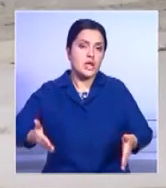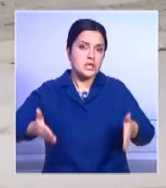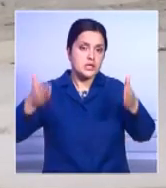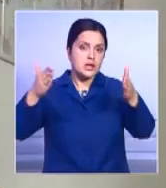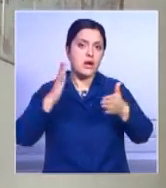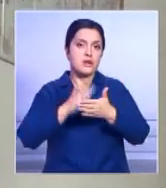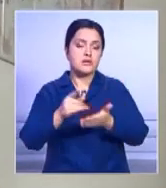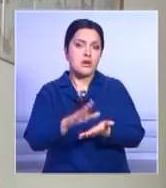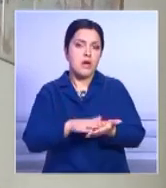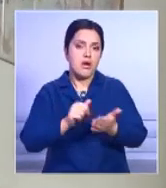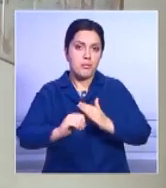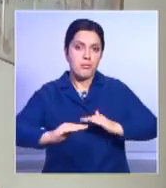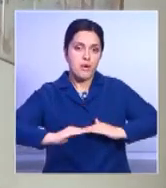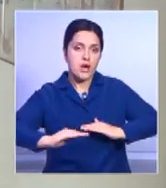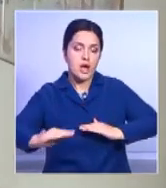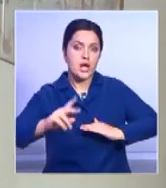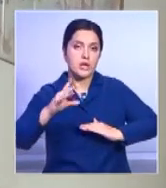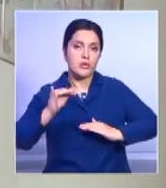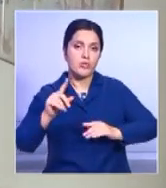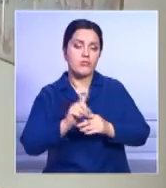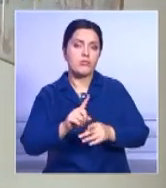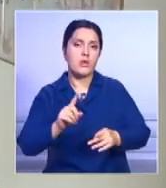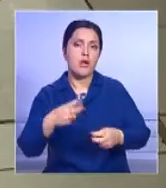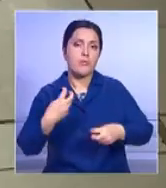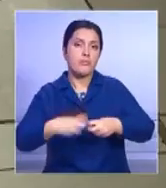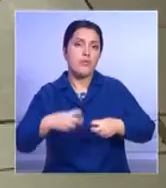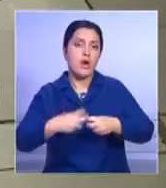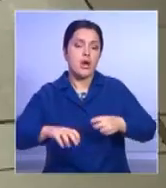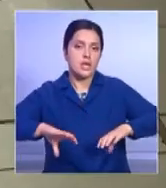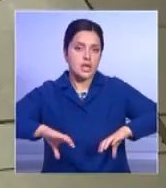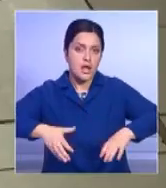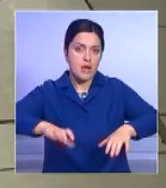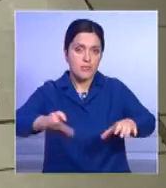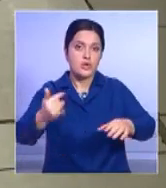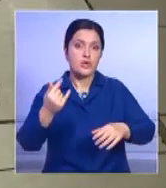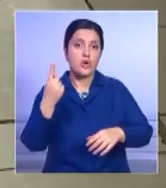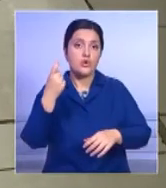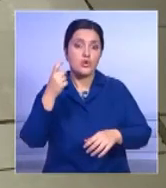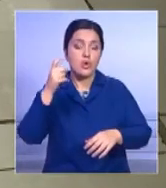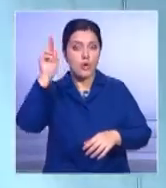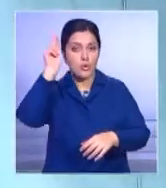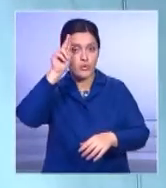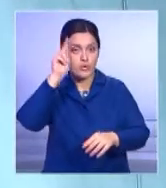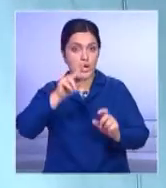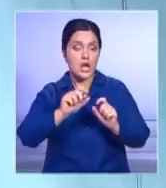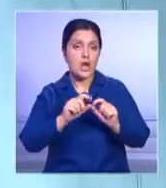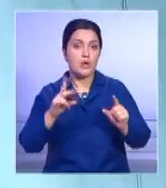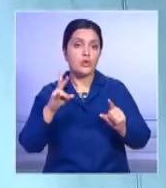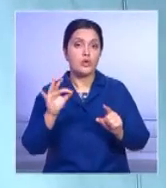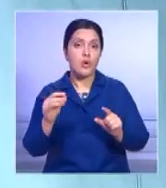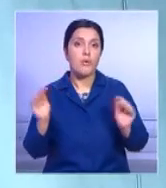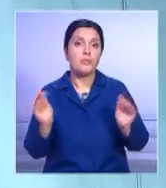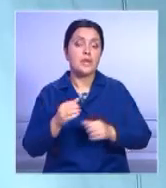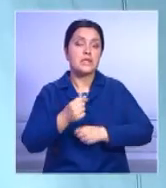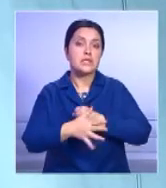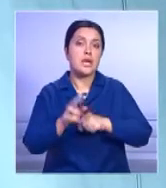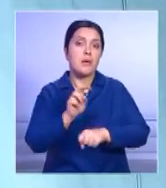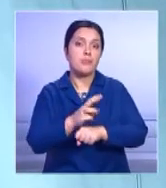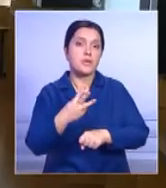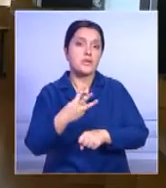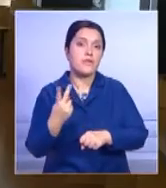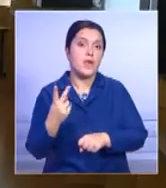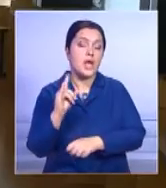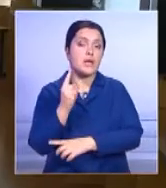стены, обветшалый линолеум, битый кафель. Сейчас больше 100 учеников на каникулах, но занятия в мини-центре посещают 32